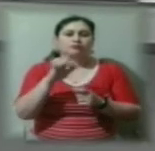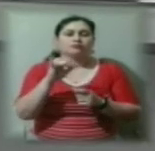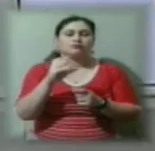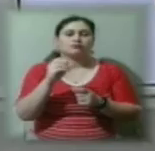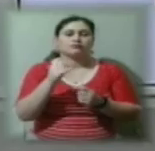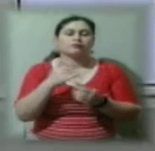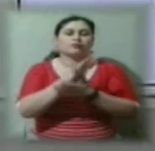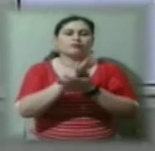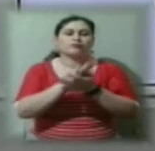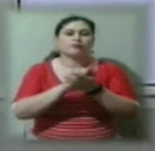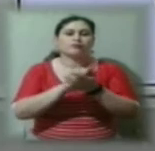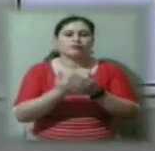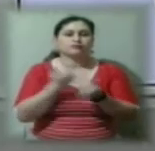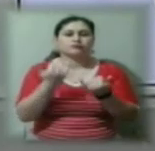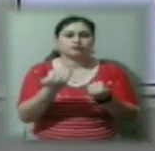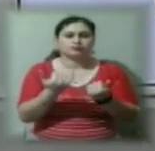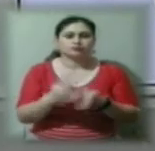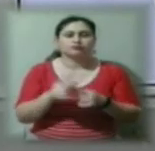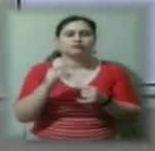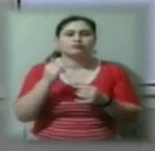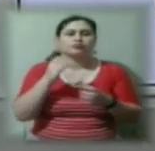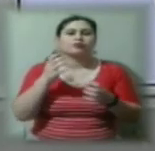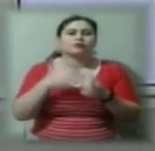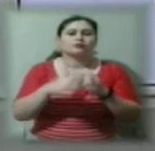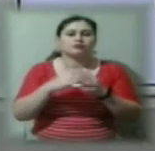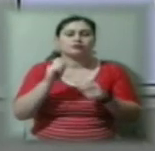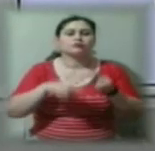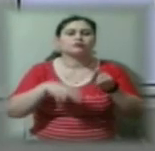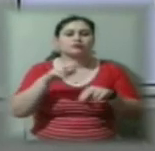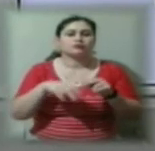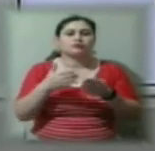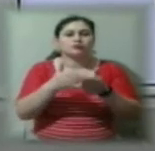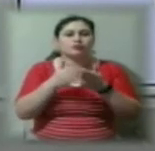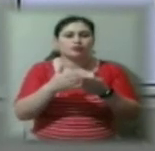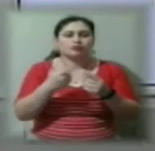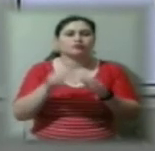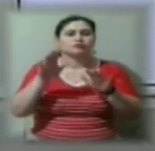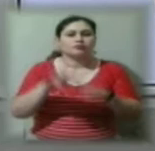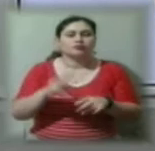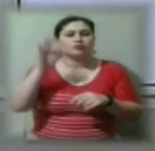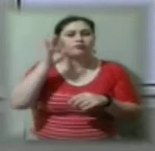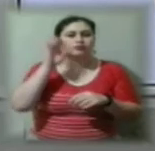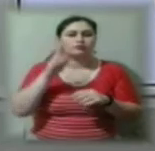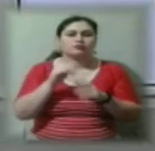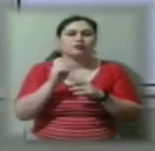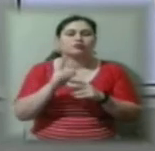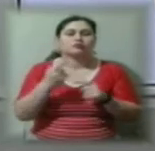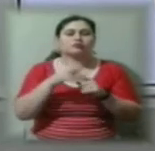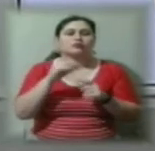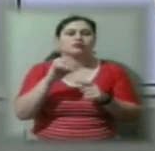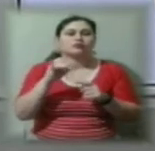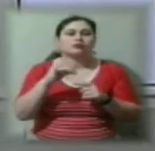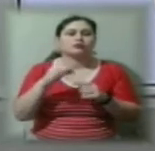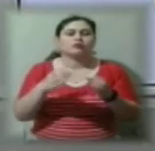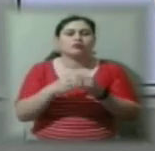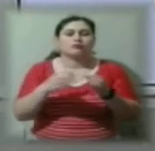добу. На Херсонському сотнобудівному заводі сьогодні спустили на воду танк, розбудований для нідерландської компанії. Репортаж зараз